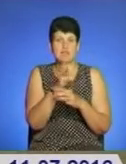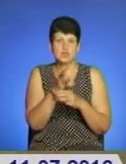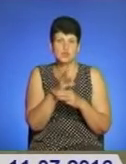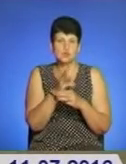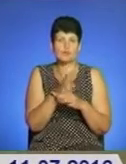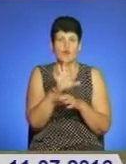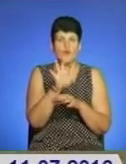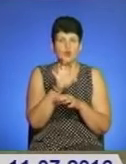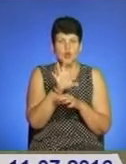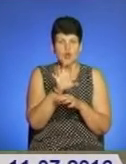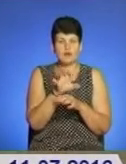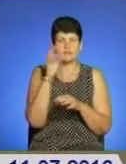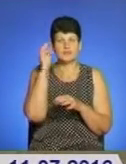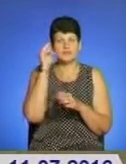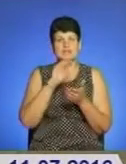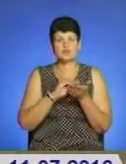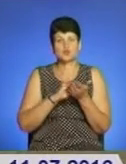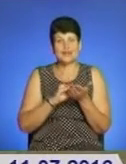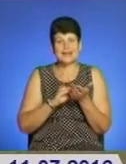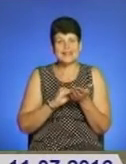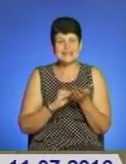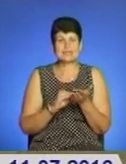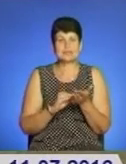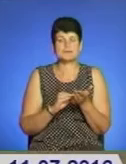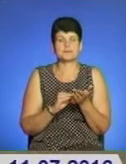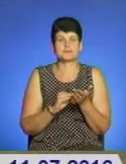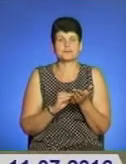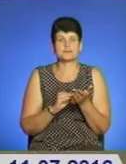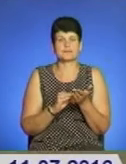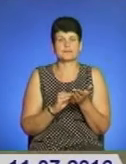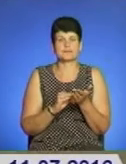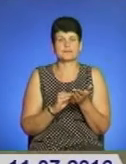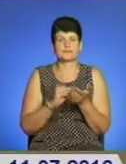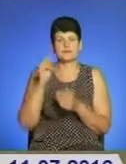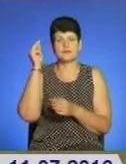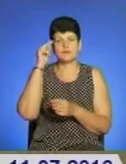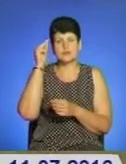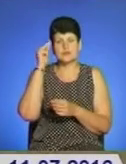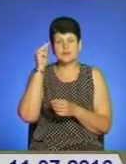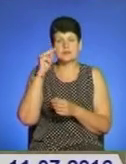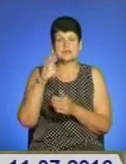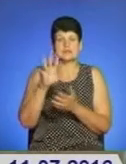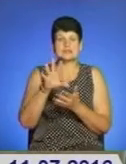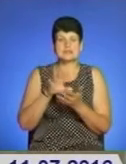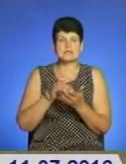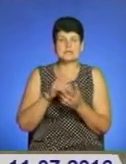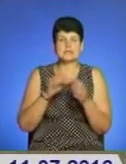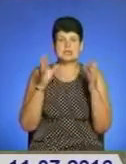фотографію, навчатися журналістики, освоїти запис аудіокниг,